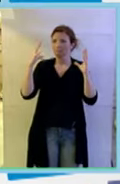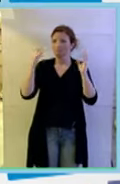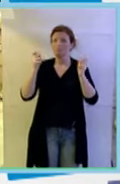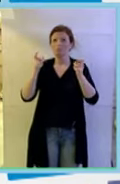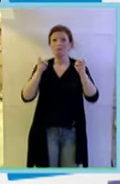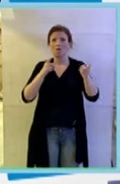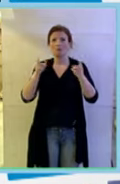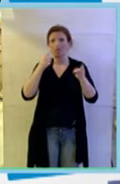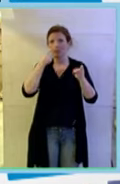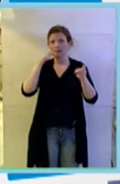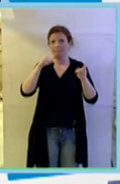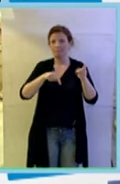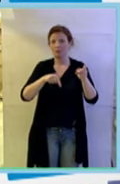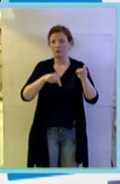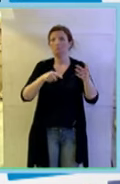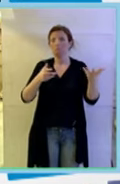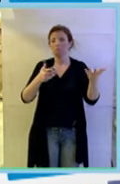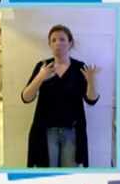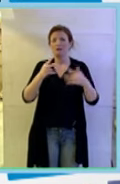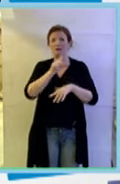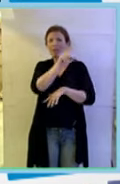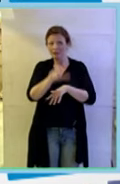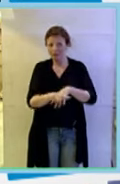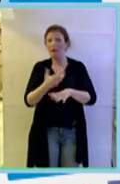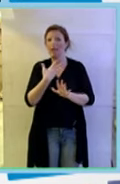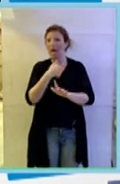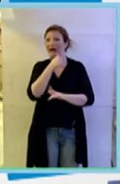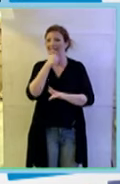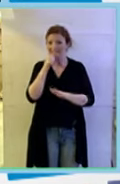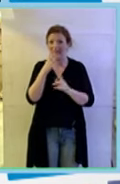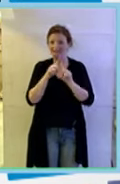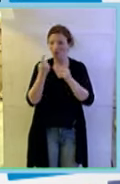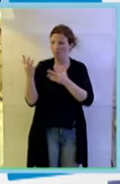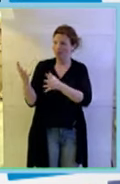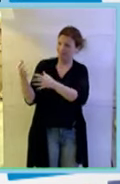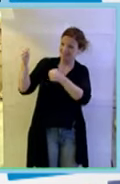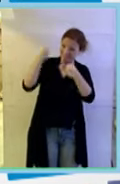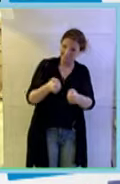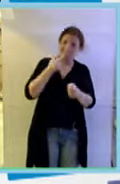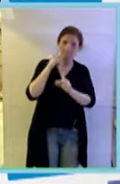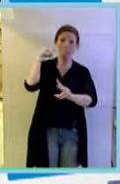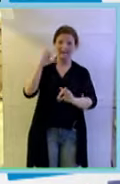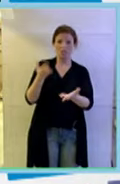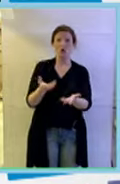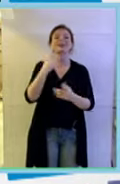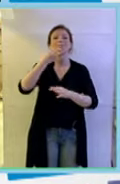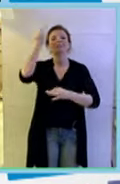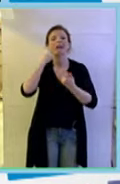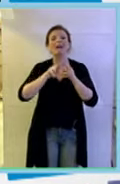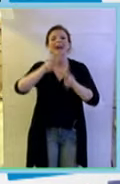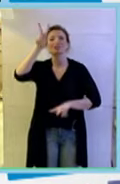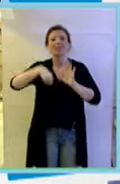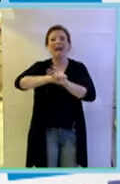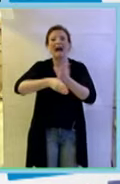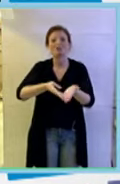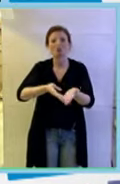nel quale l'Italia ha bisogno di mettere in campo i suoi giocatori migliori è un po' come la nazionale di calcio